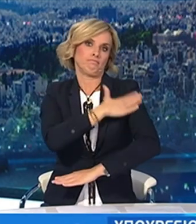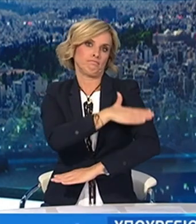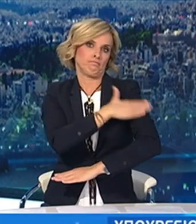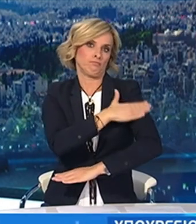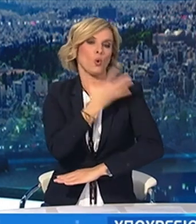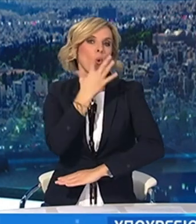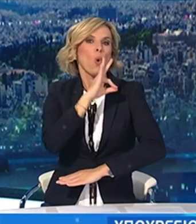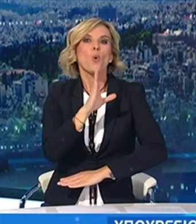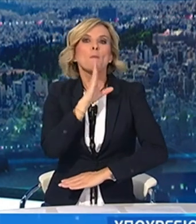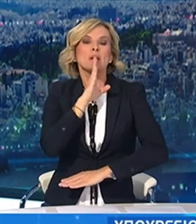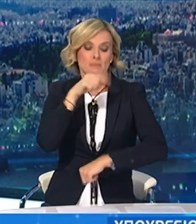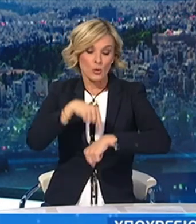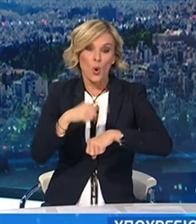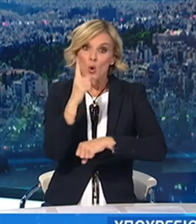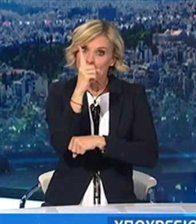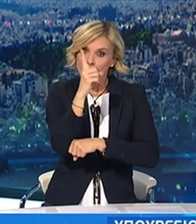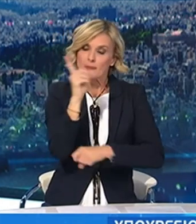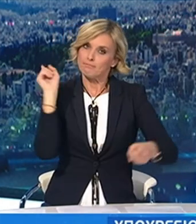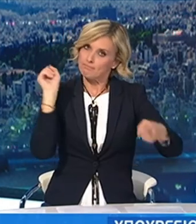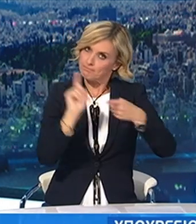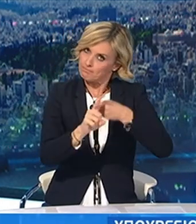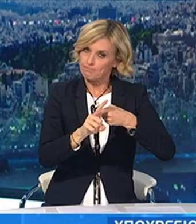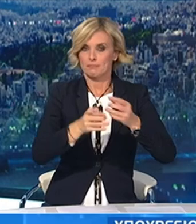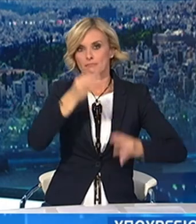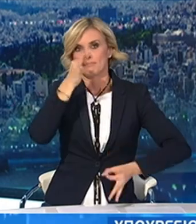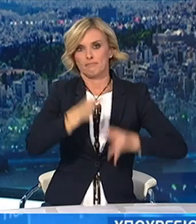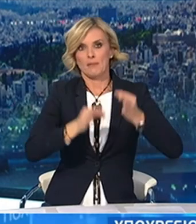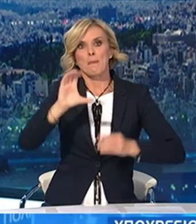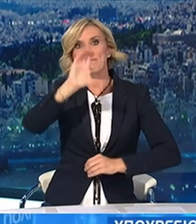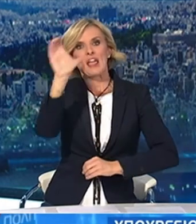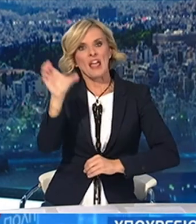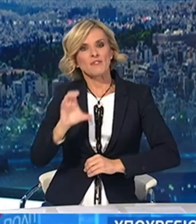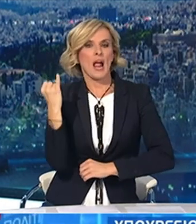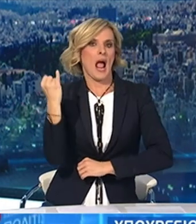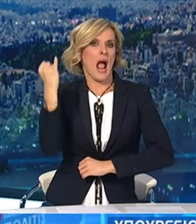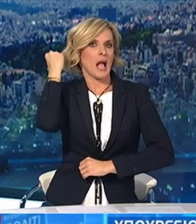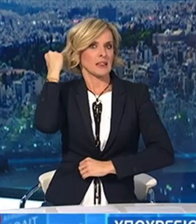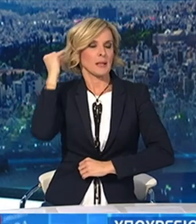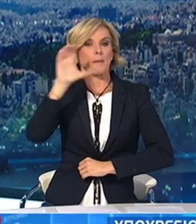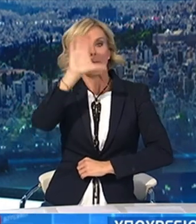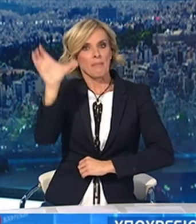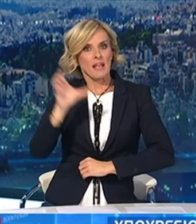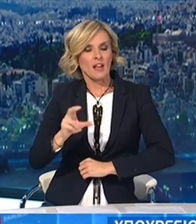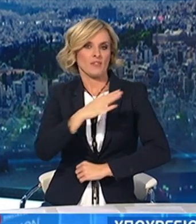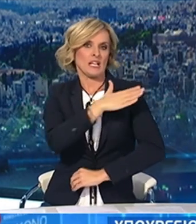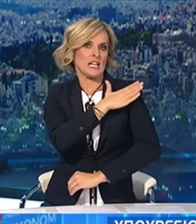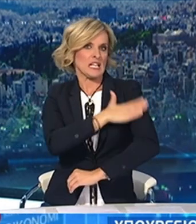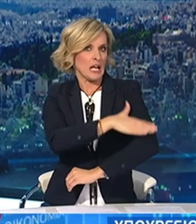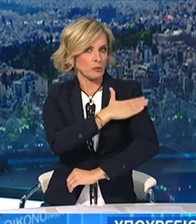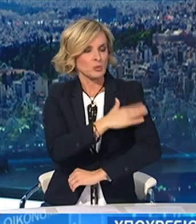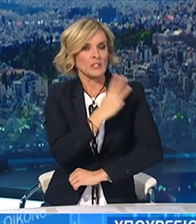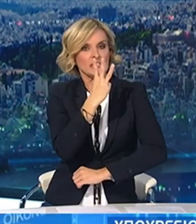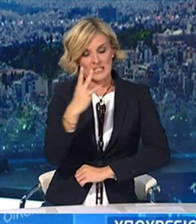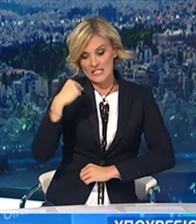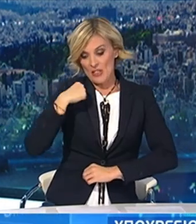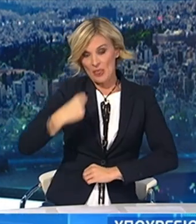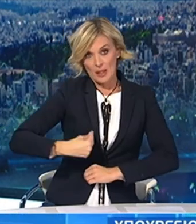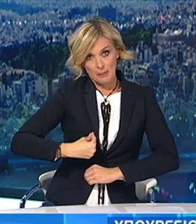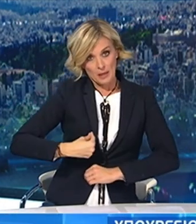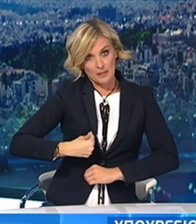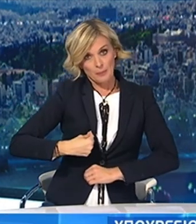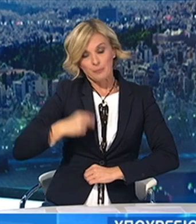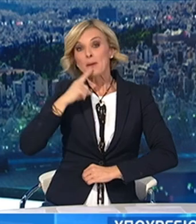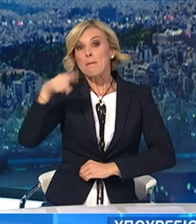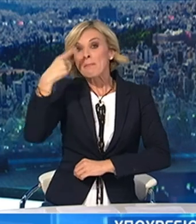σε σύσκεψη με τον Περιφερειάρχη Δυτικής Μακεδονίας τον Αντιπεριφερειάρχη Καστοριάς και τους τρεις δημάρους της περιοχής ενώ την Πέμπτη θα